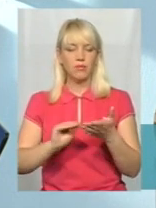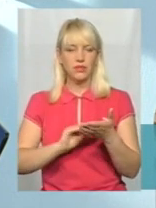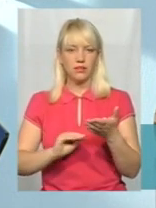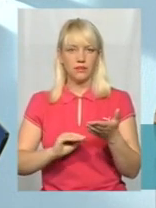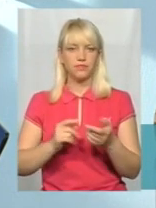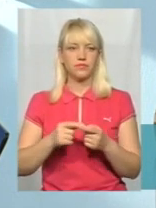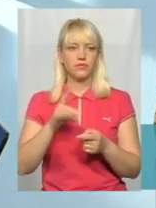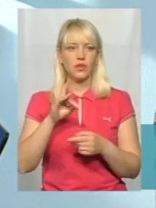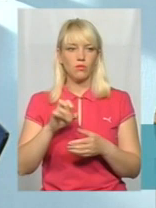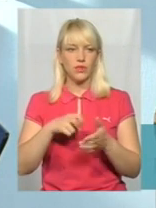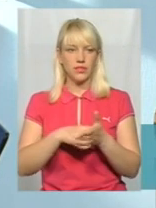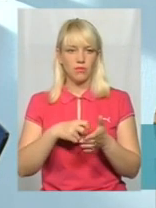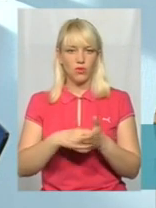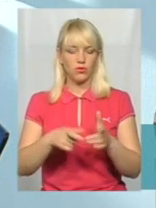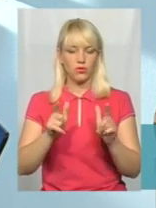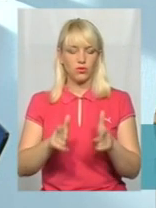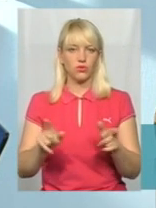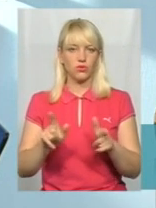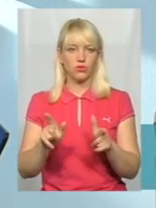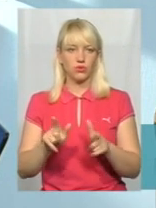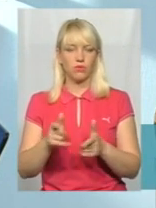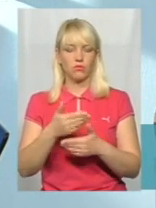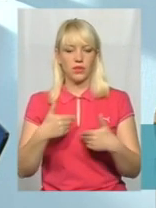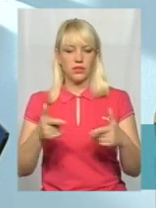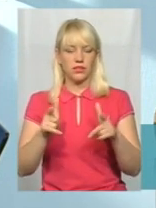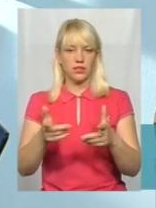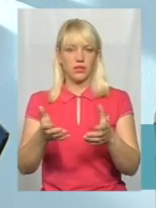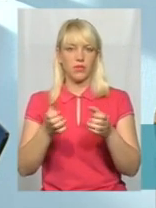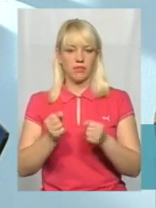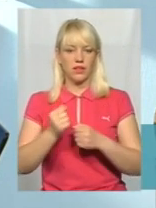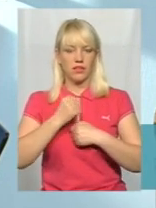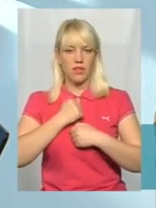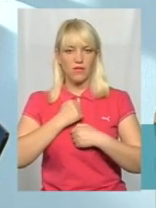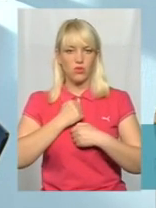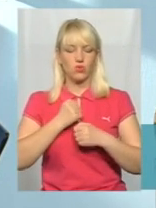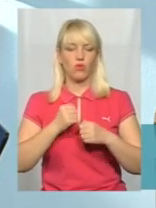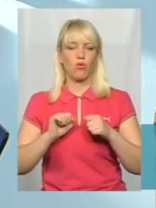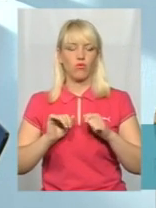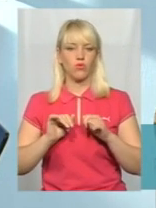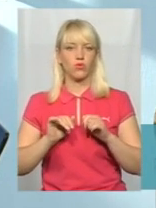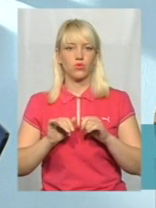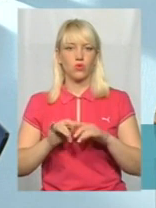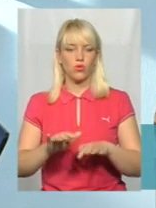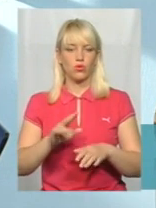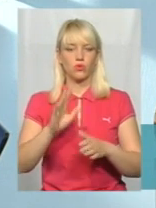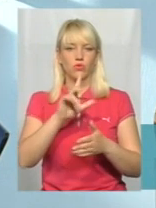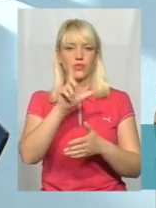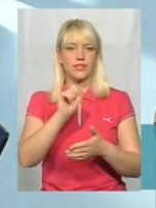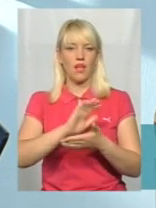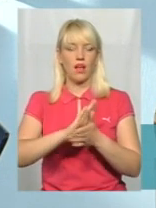письмову згоду, що ми його згідні прийняти на військову службу за контрактом до нашої частини, і